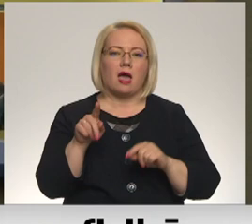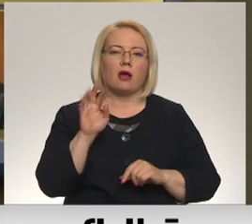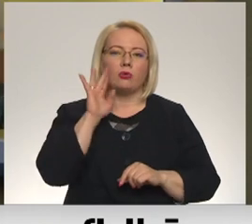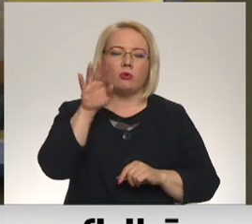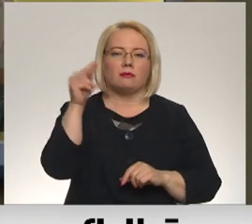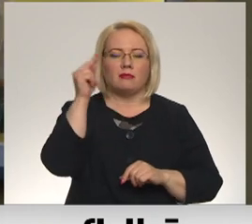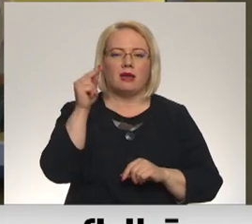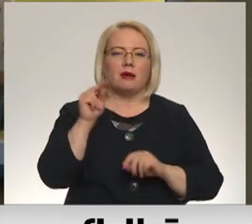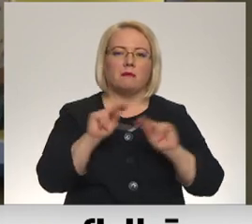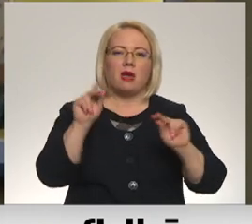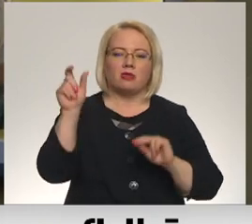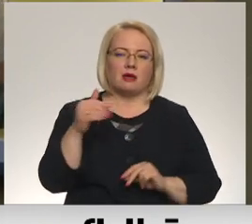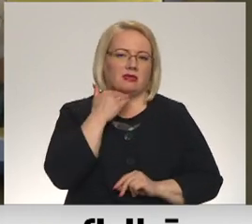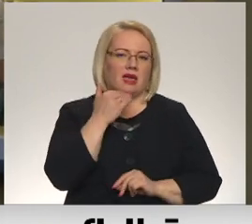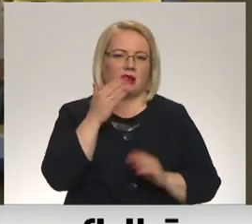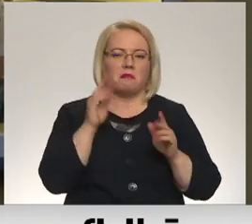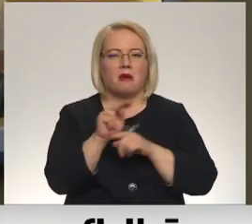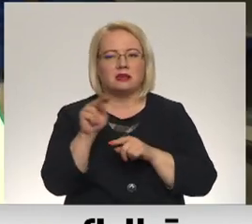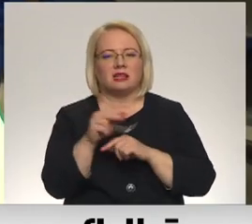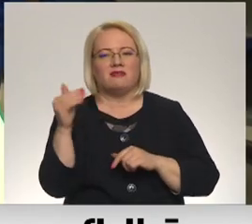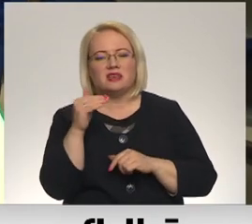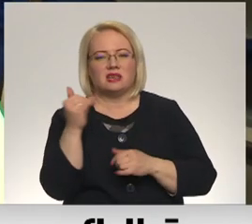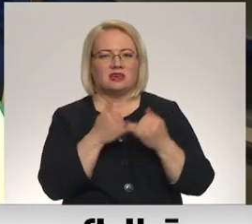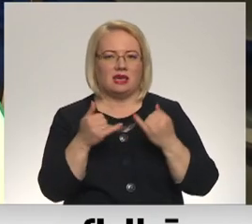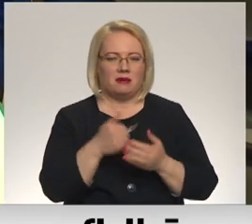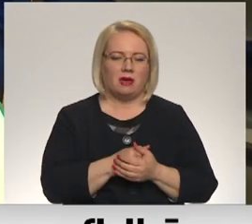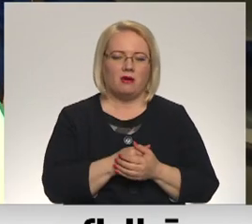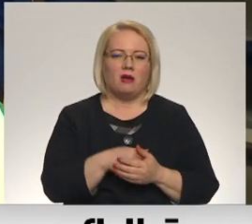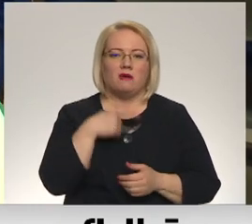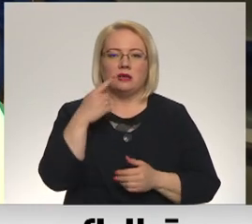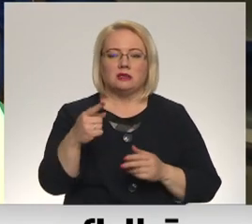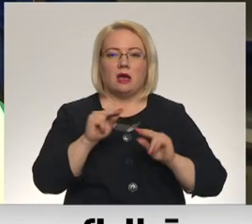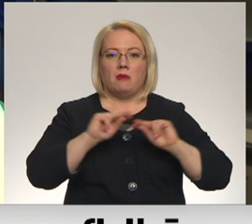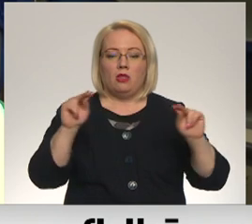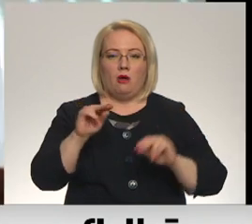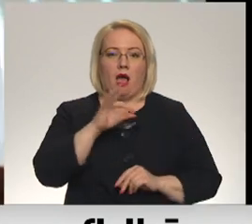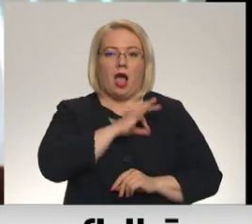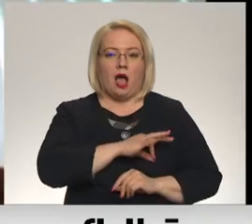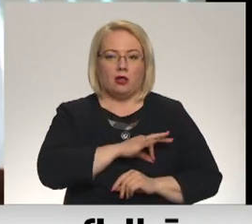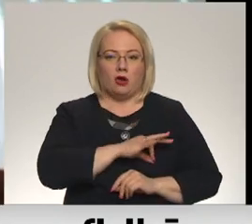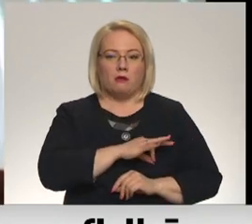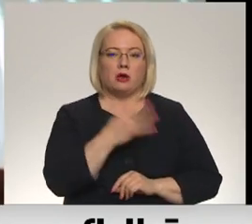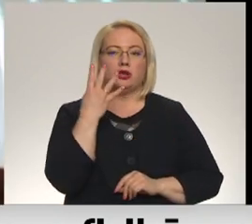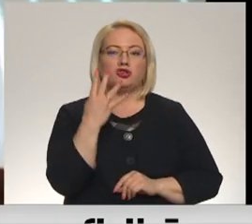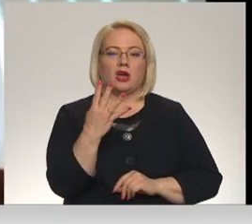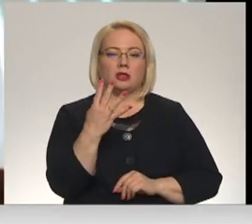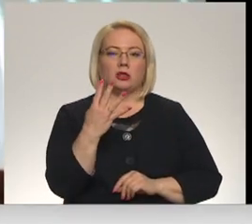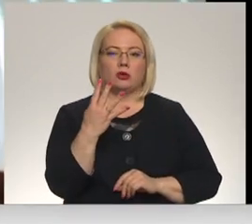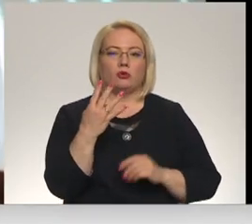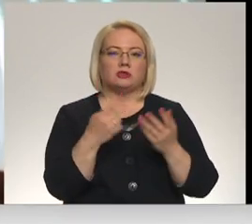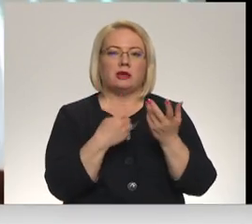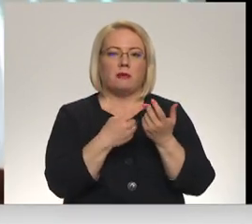vēlas kļūt par eksakto priekšmetu skolotājiem. Padarīt pedagoga atalgojumu vismaz četru ciparu skaitļi izmērā,